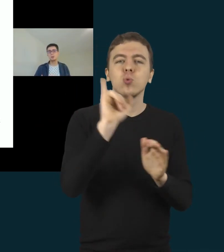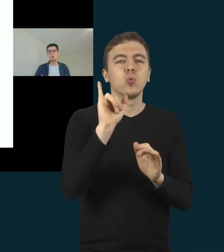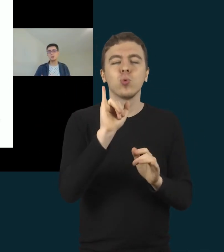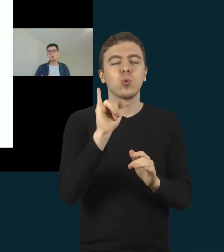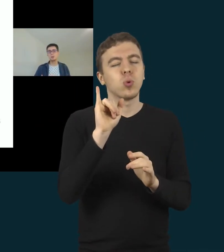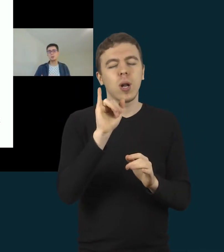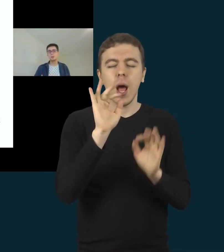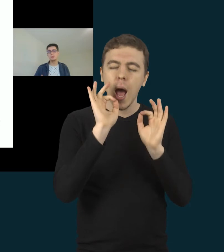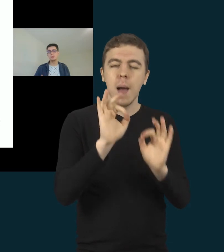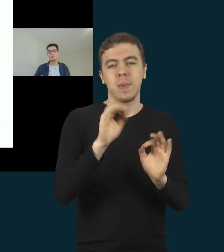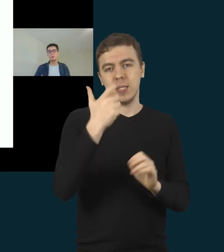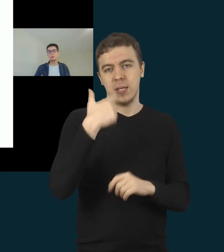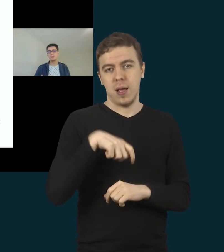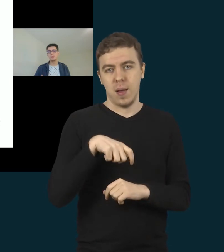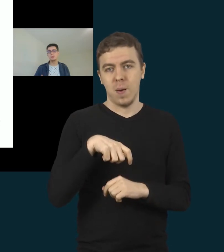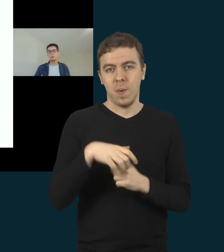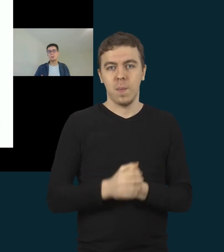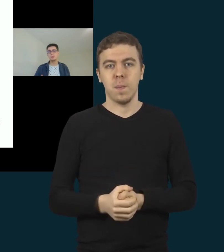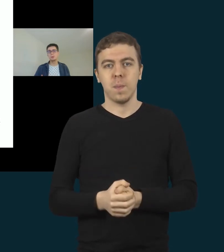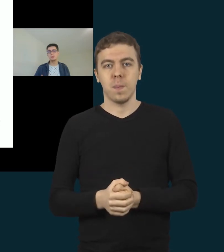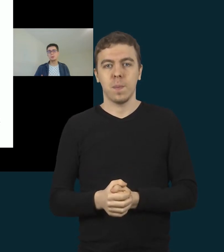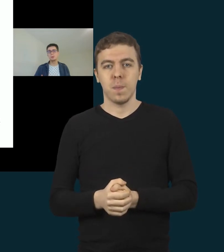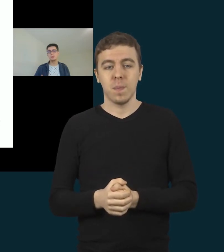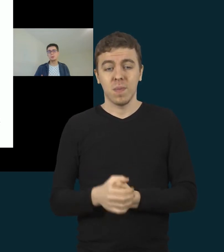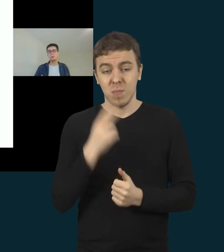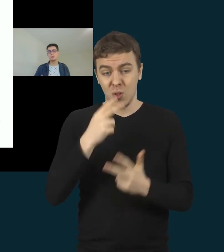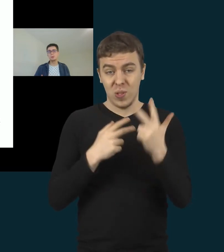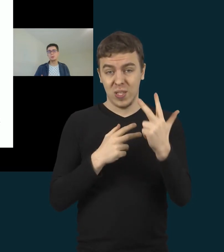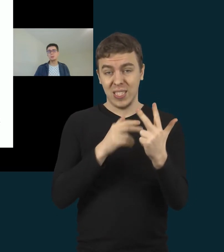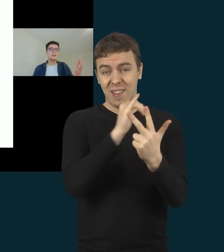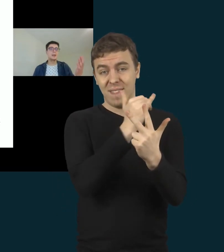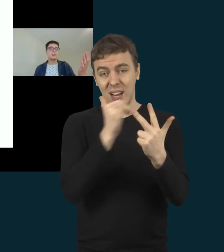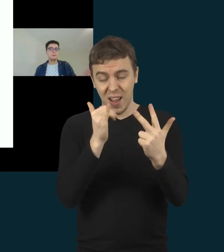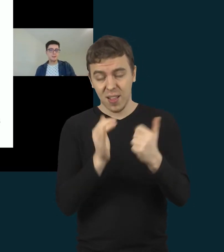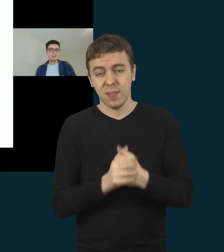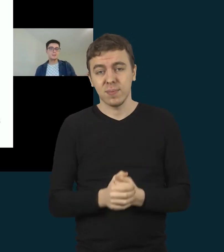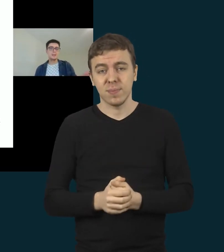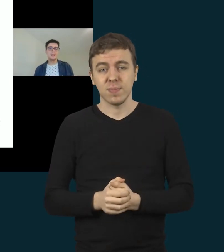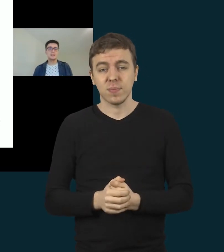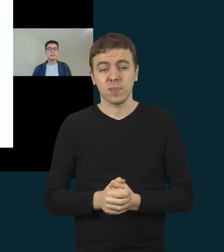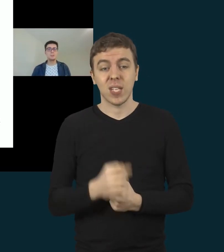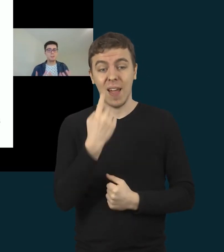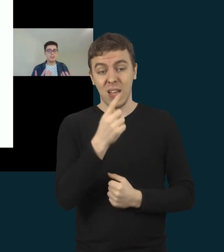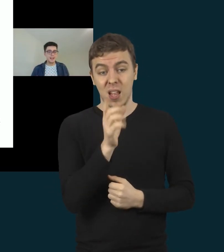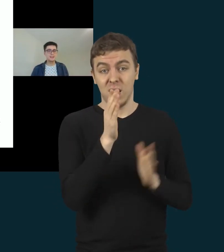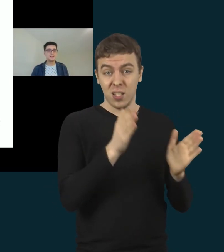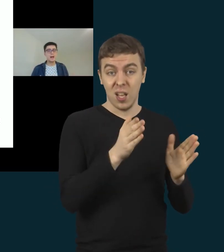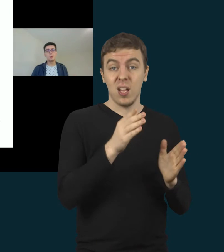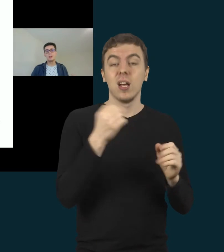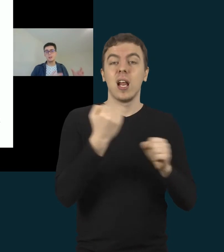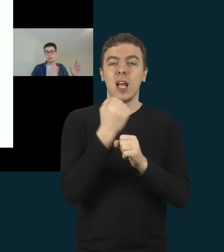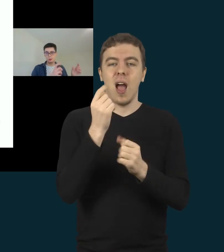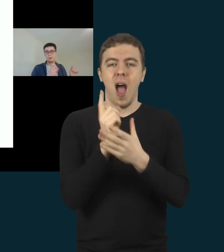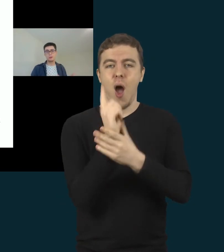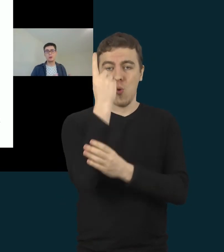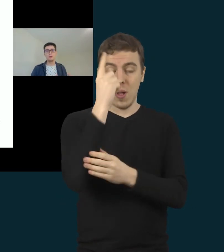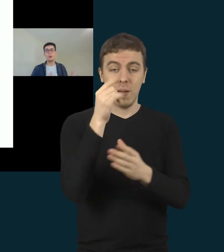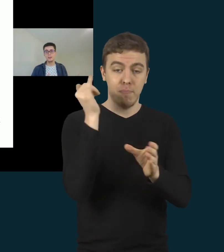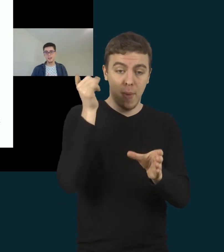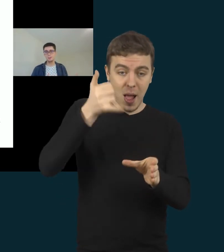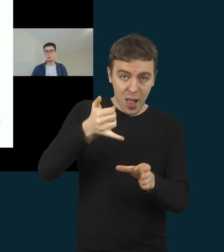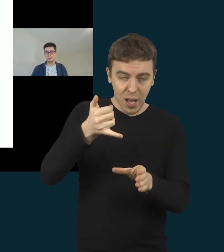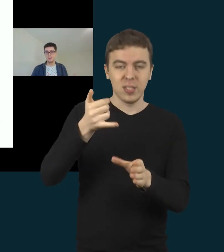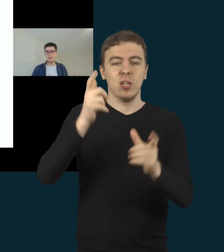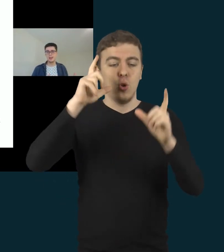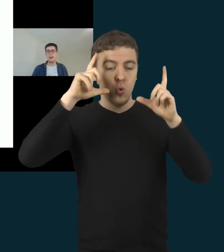variantas jam labiau tinka. Tai čia matote trijų variantų užduotis. Vienas variantas yra palaistyti augalą ir nufotografuoti,